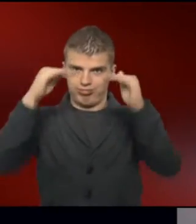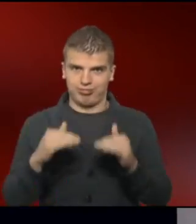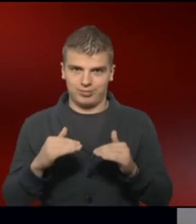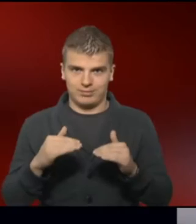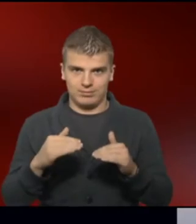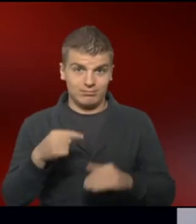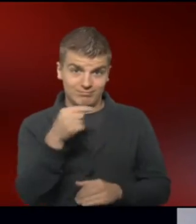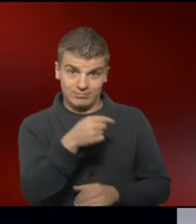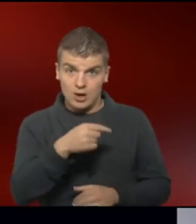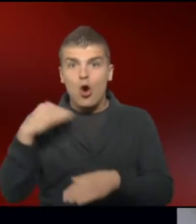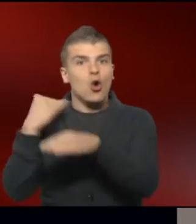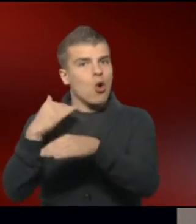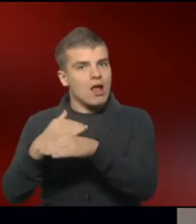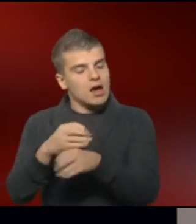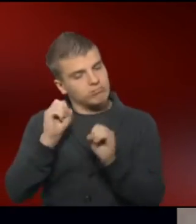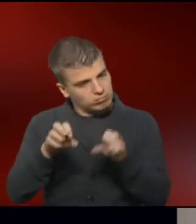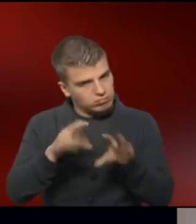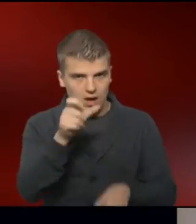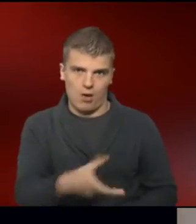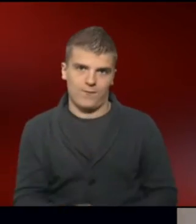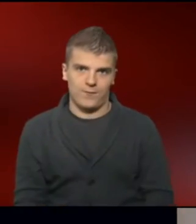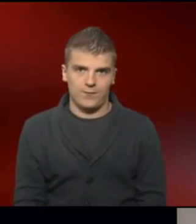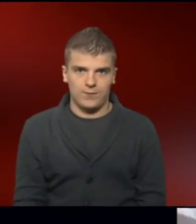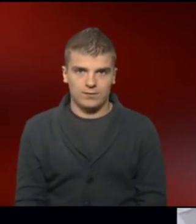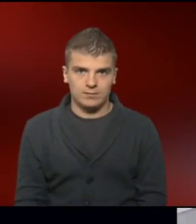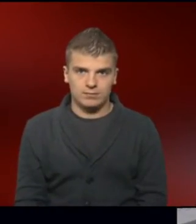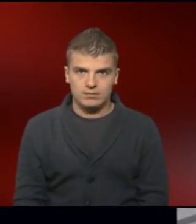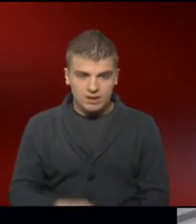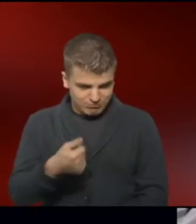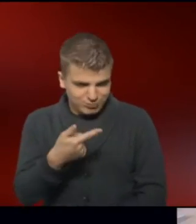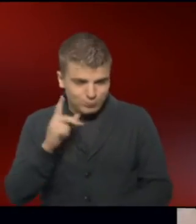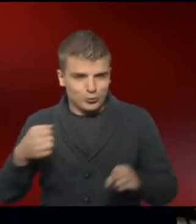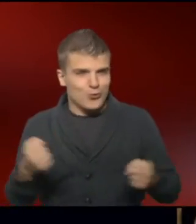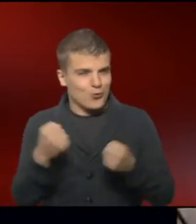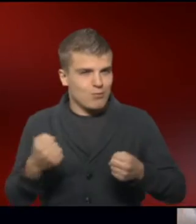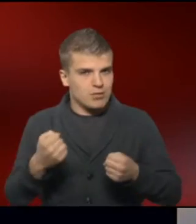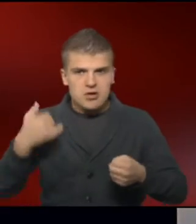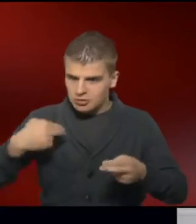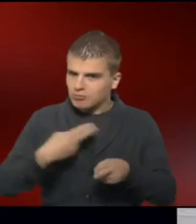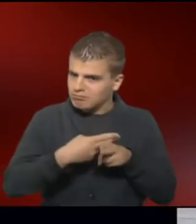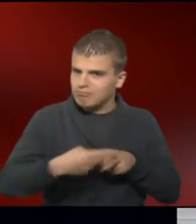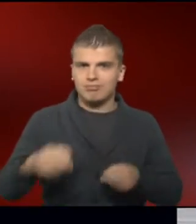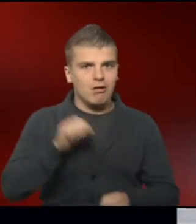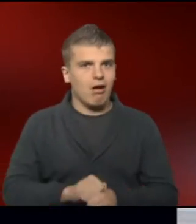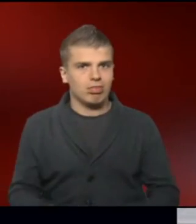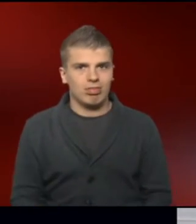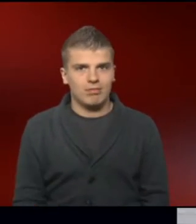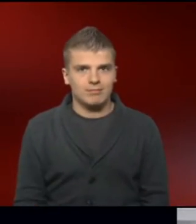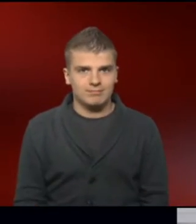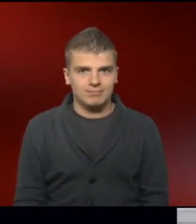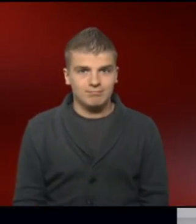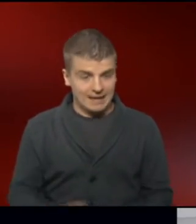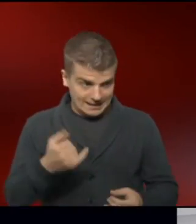Den hat Johanna von ihren Kollegen erklärt bekommen. Sie musste ein paar Tage üben, aber jetzt klappt es. Und dann kommt es zu Ihnen.